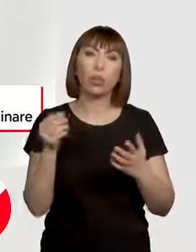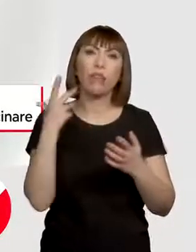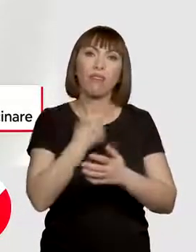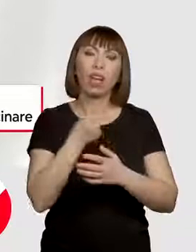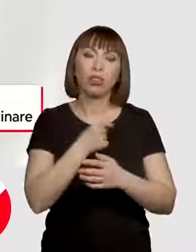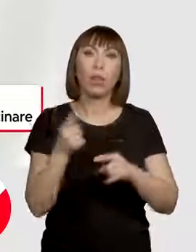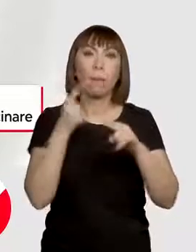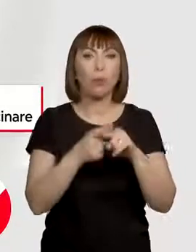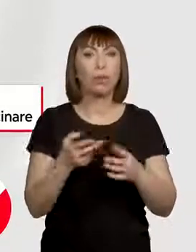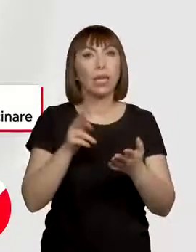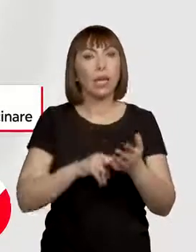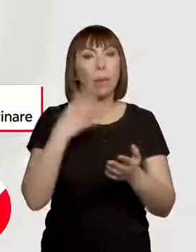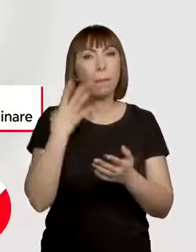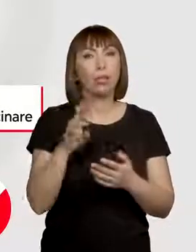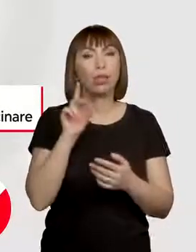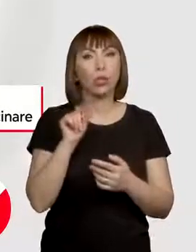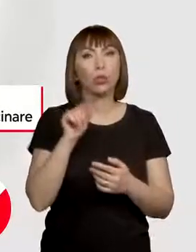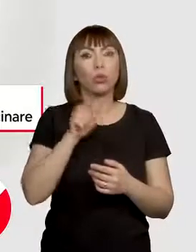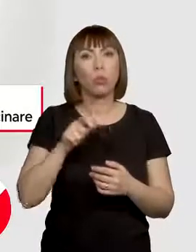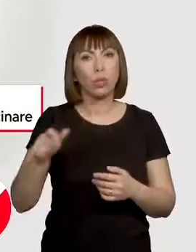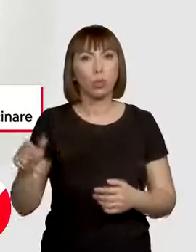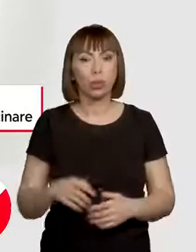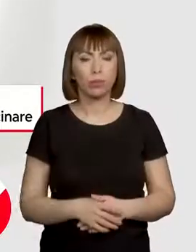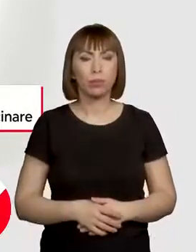vaccina în plus încă 420 de persoane.